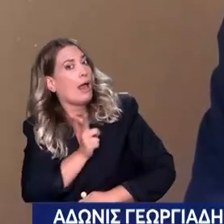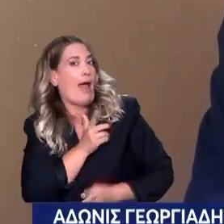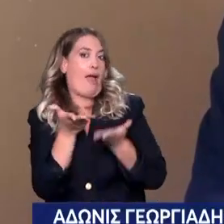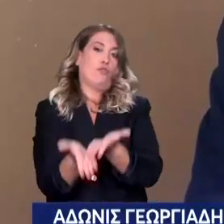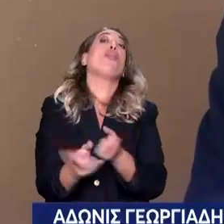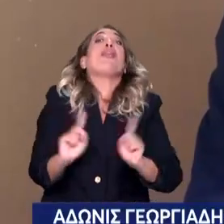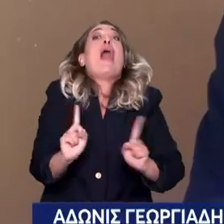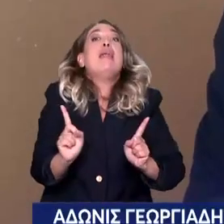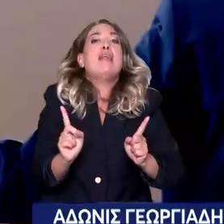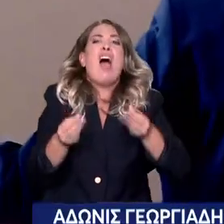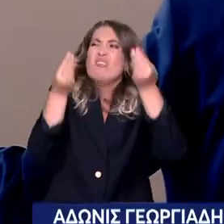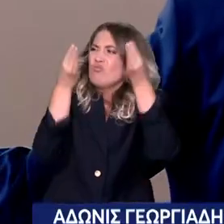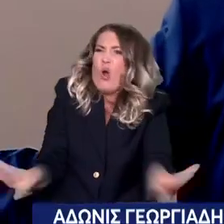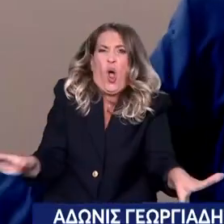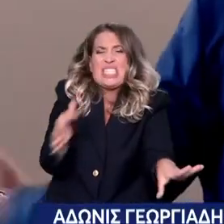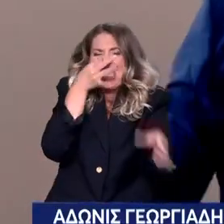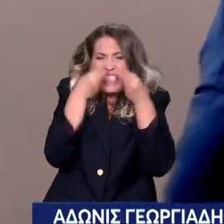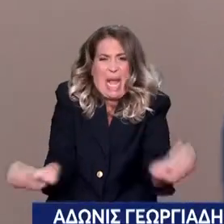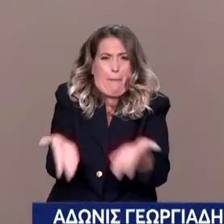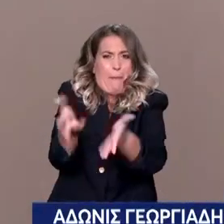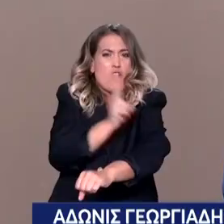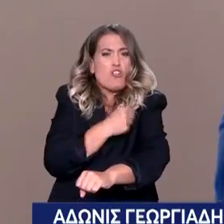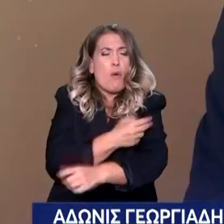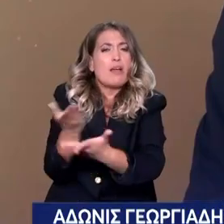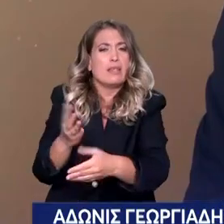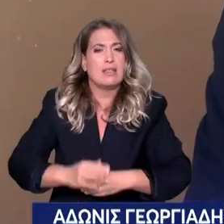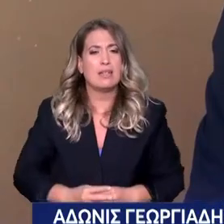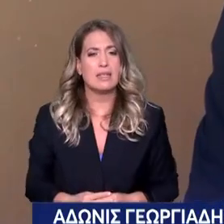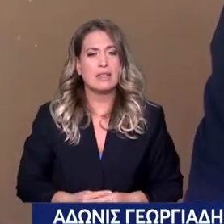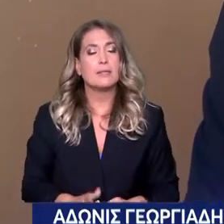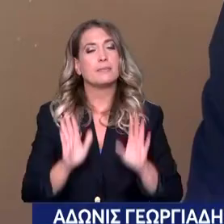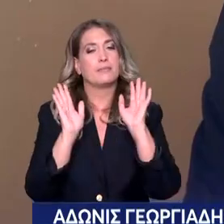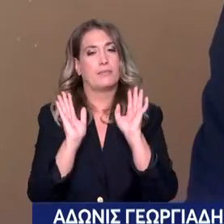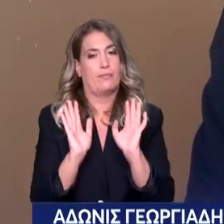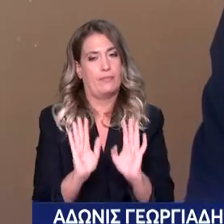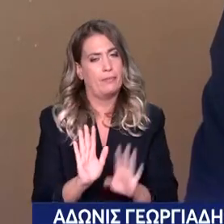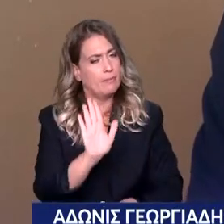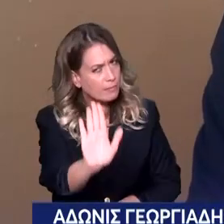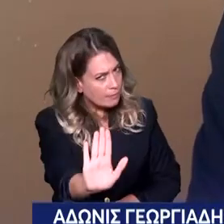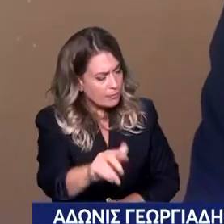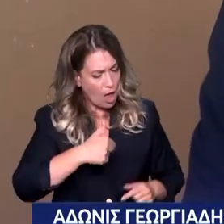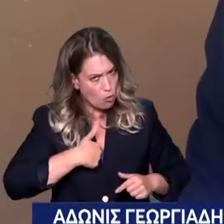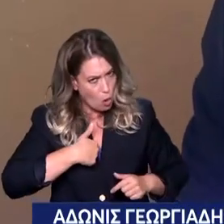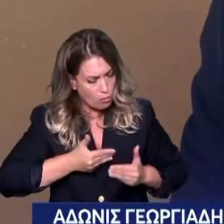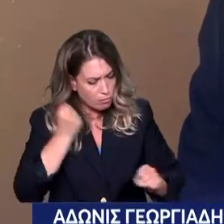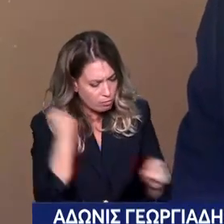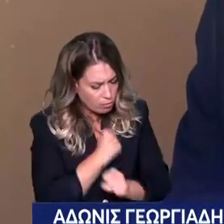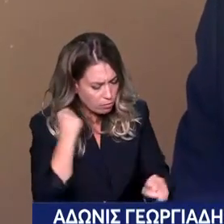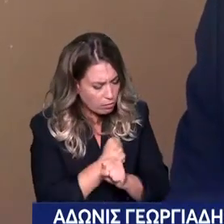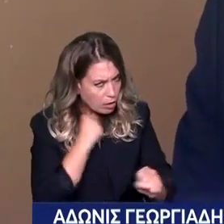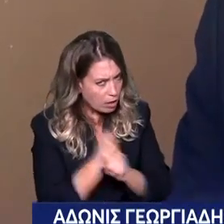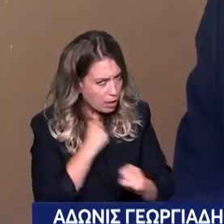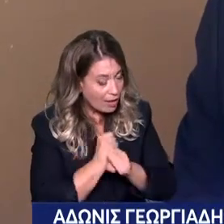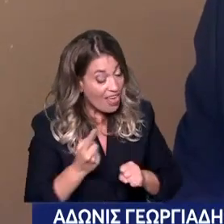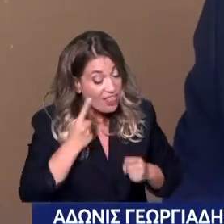καταραίει Θέλει να τα κάψει όλα Μπορείς να περιμένεις πράγματα που γίνονται Να φέρνω άλλο παράδειγμα Υπάρχει μια